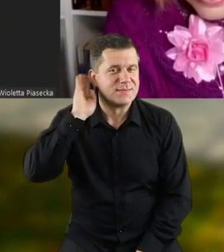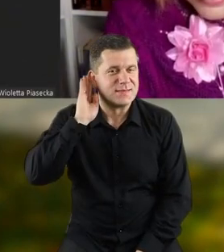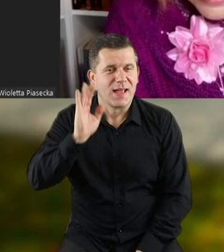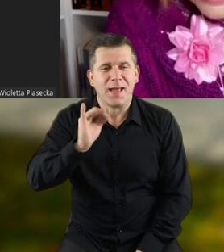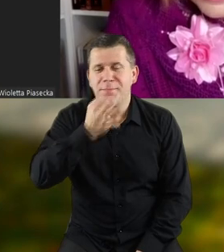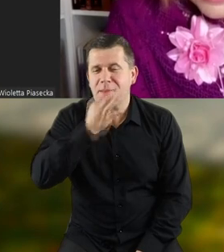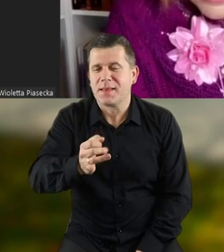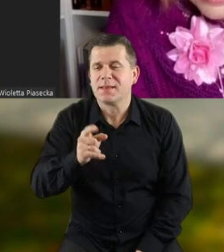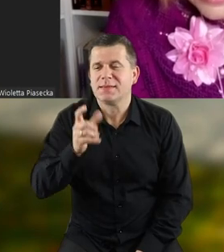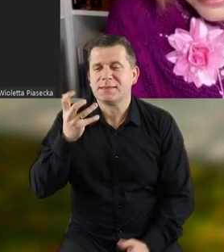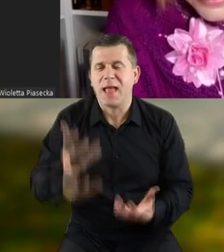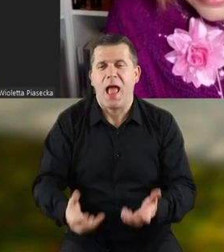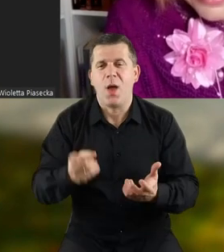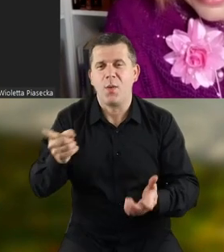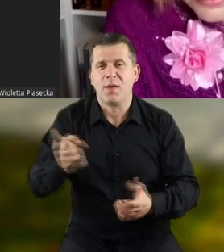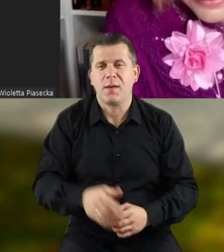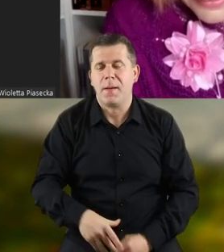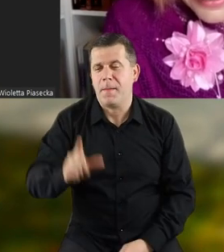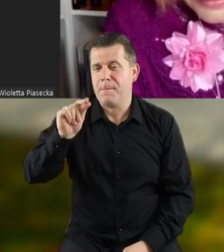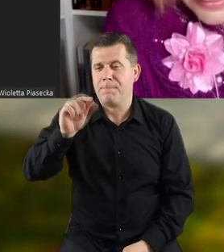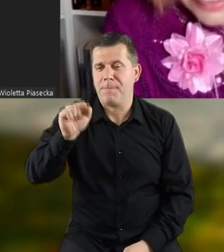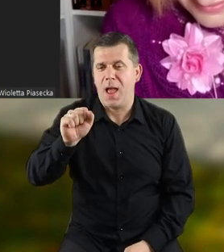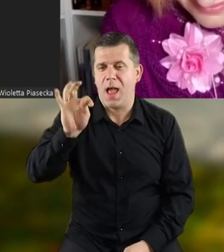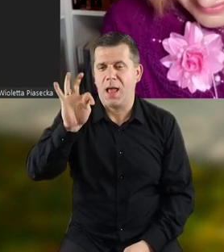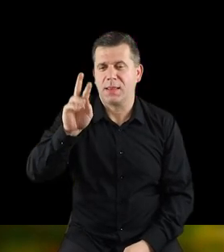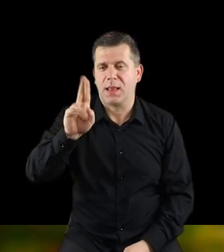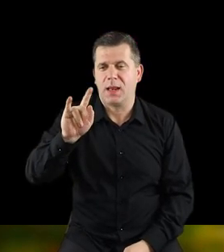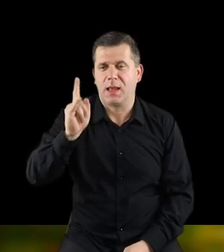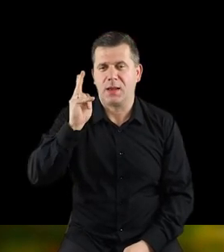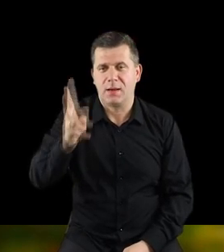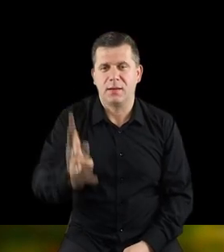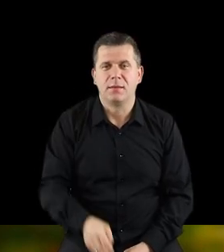Posłuchajmy, jakie pytanie chciał zadać Patryk.